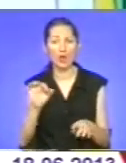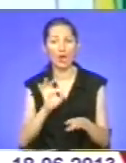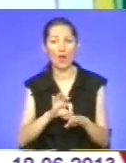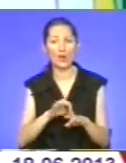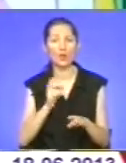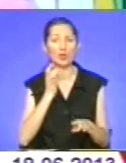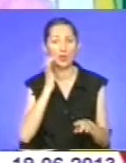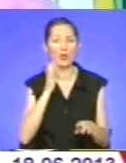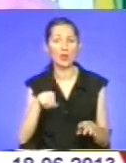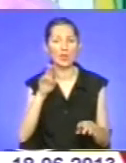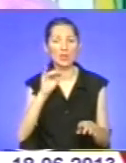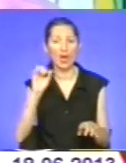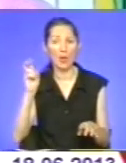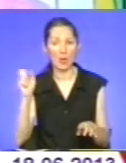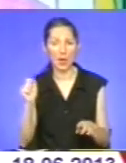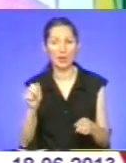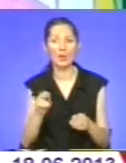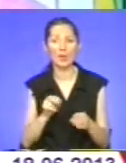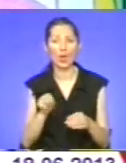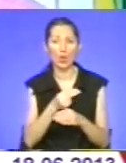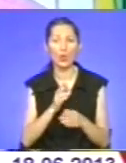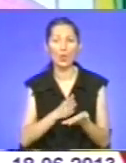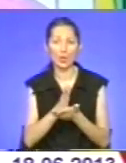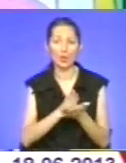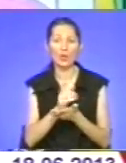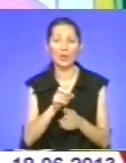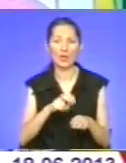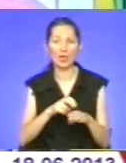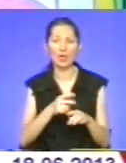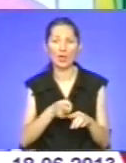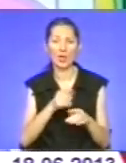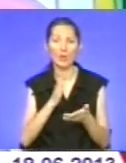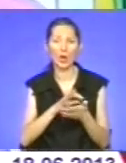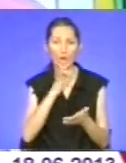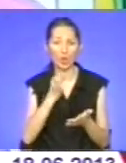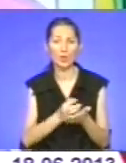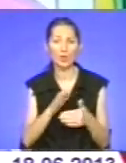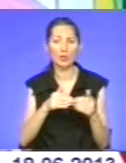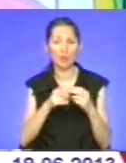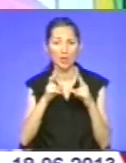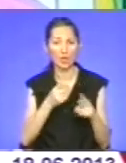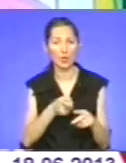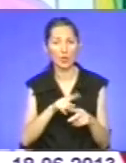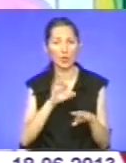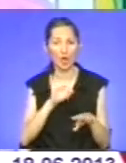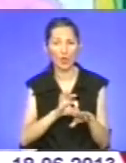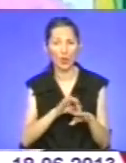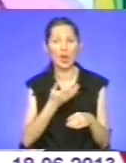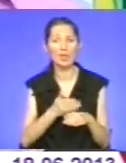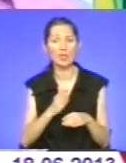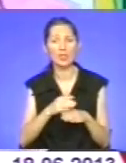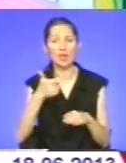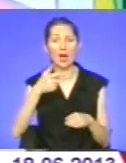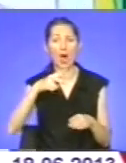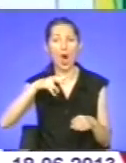мають спеціальний досвід лікування, які мають спеціалізацію по цьому лікуванню. Мова йде про те, що частина глюкометри буде розміщена в кожній з